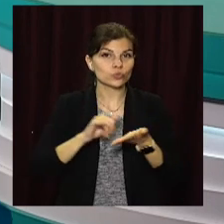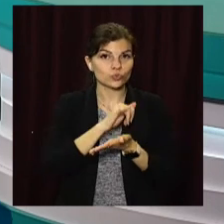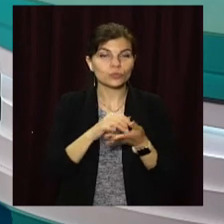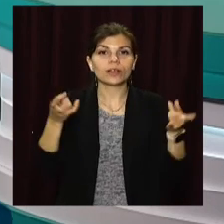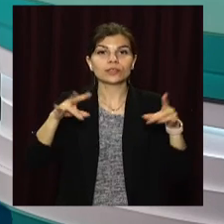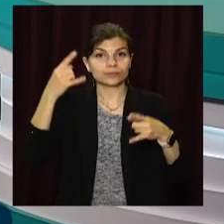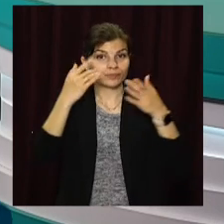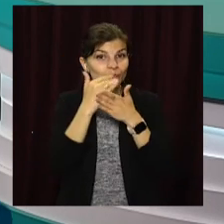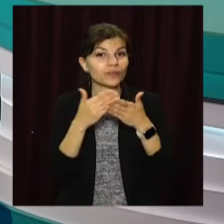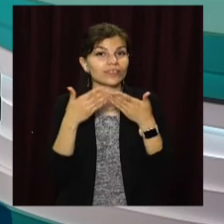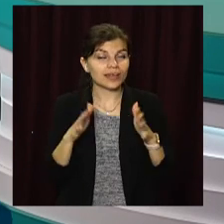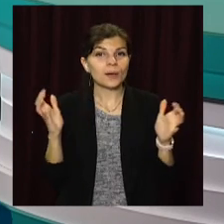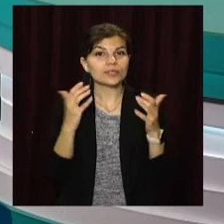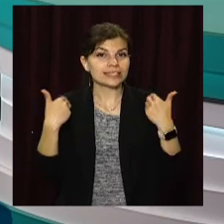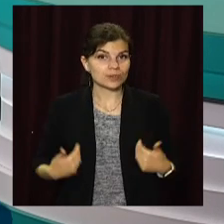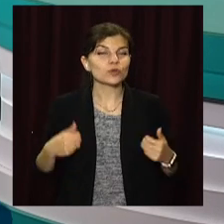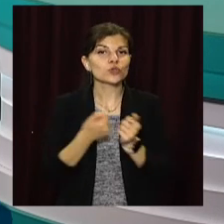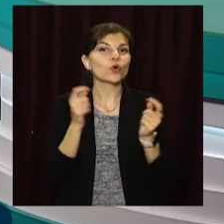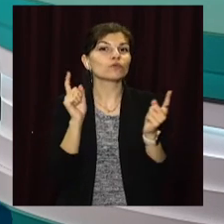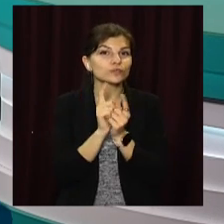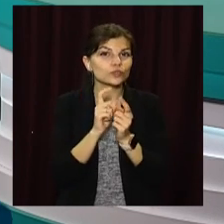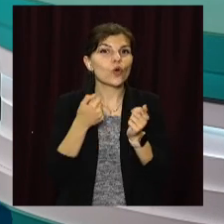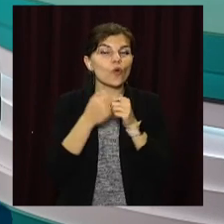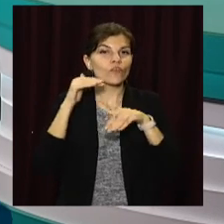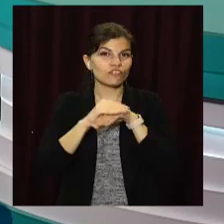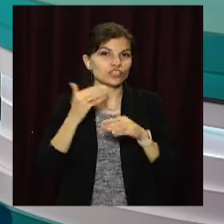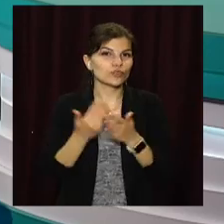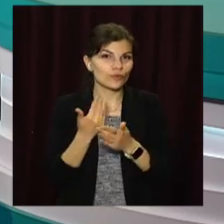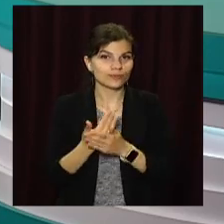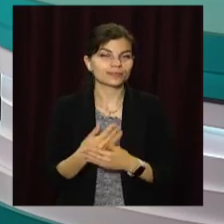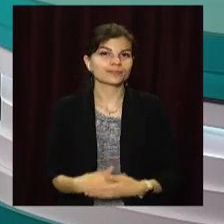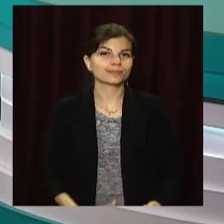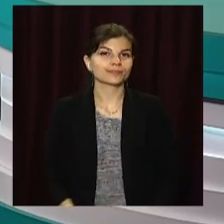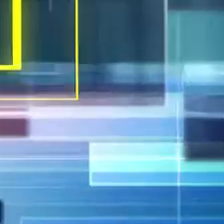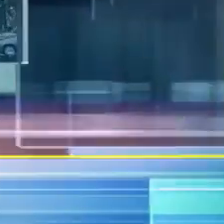Залишайтеся з відкритим, бережіть себе та до зустрічі у вечірньому випуску новин.